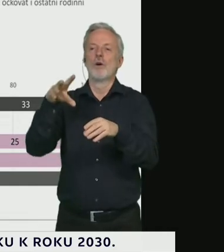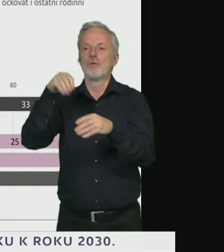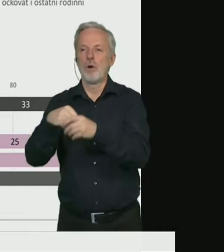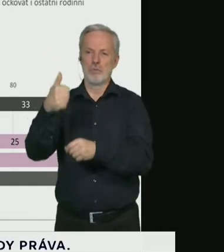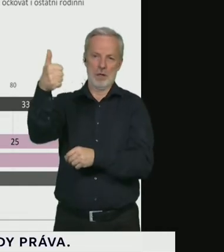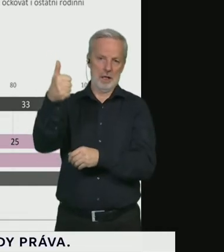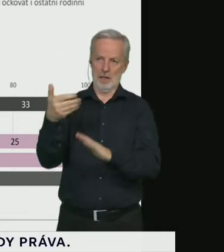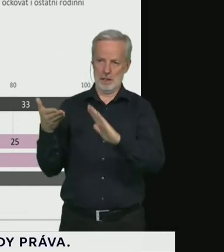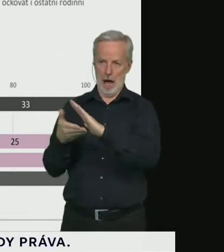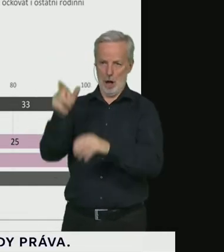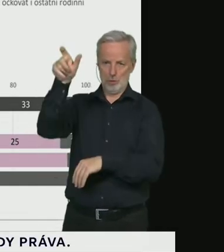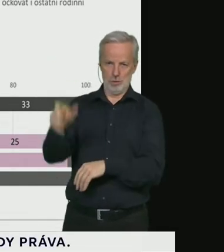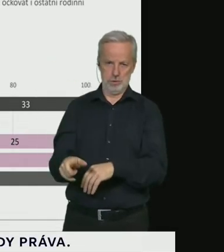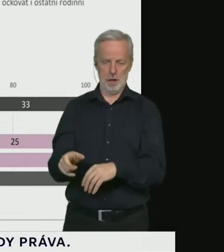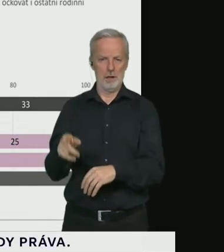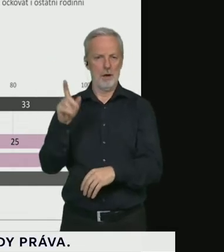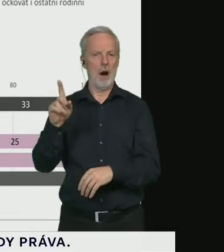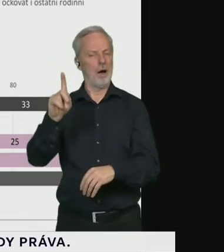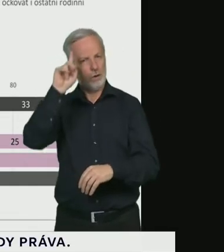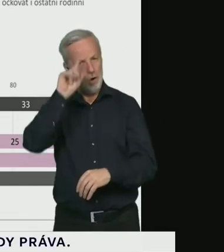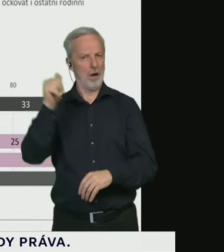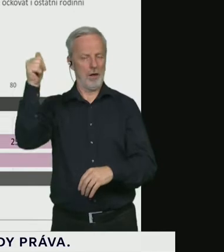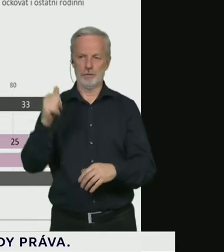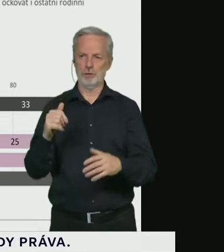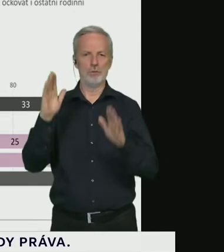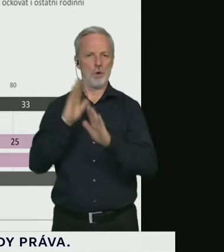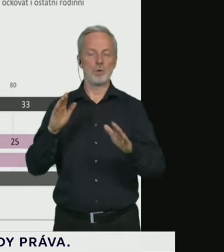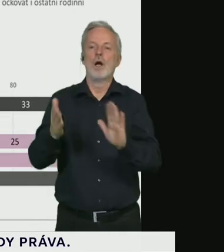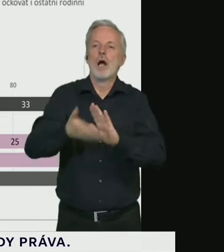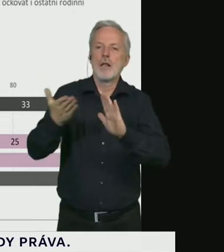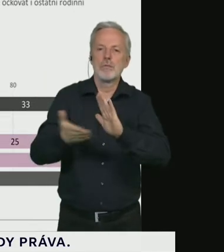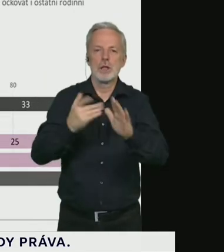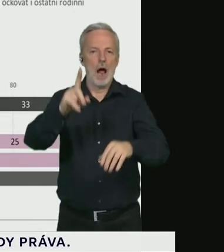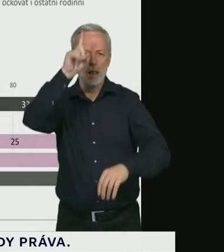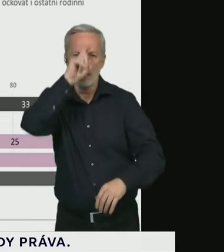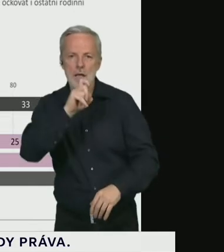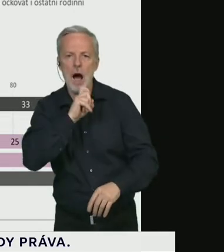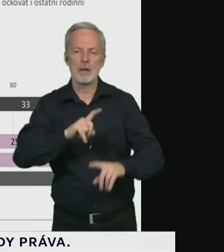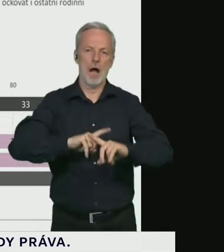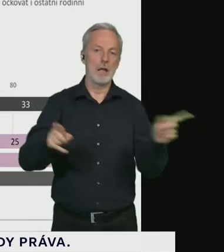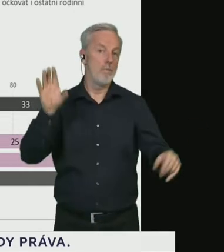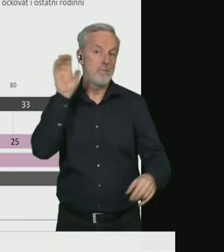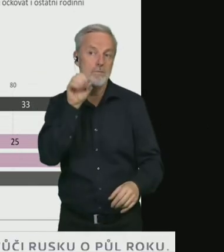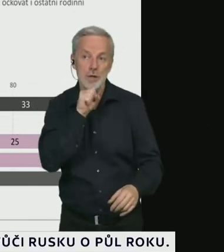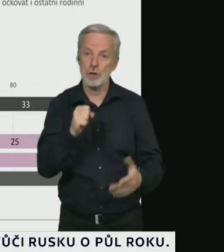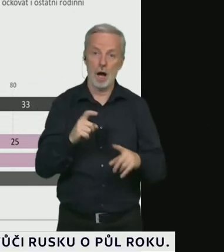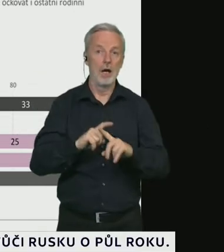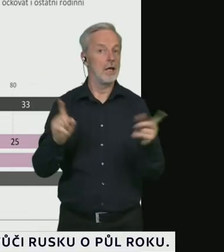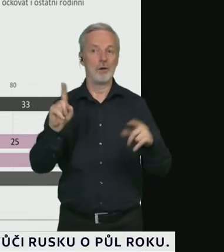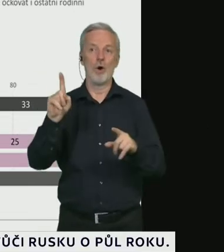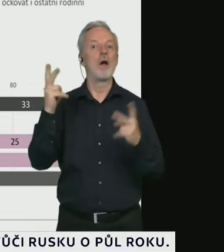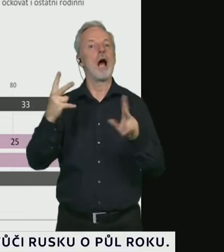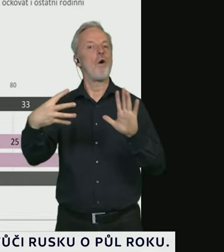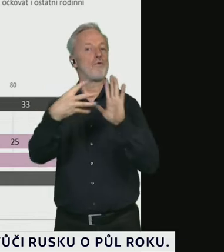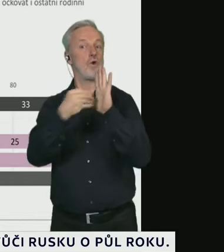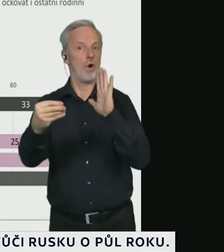nějaké zásadní postavení. Někdy je to otec, někdy je to dědeček, maminka, babička, to je jedno. Ale tento člověk